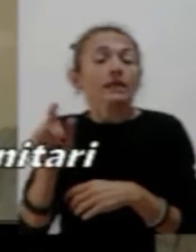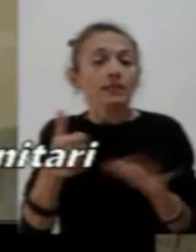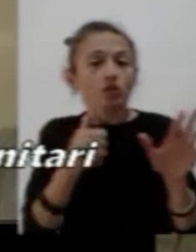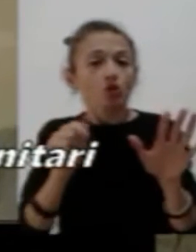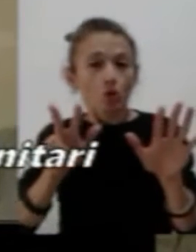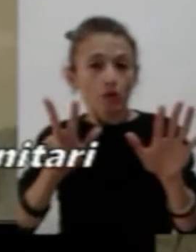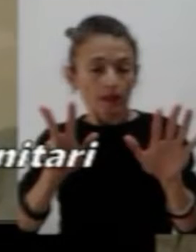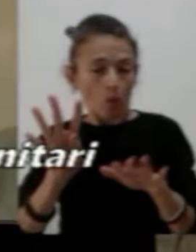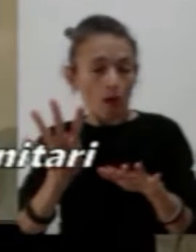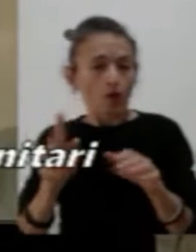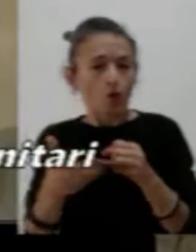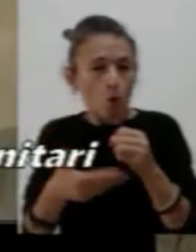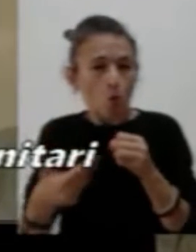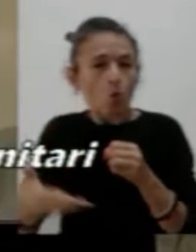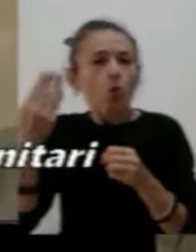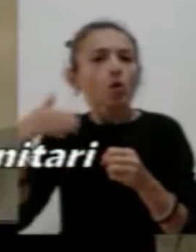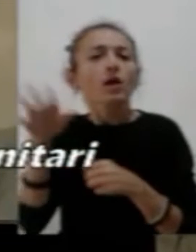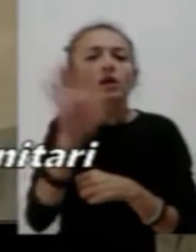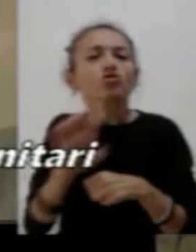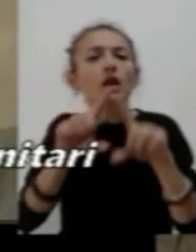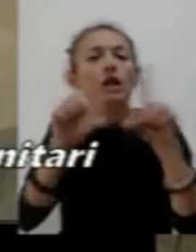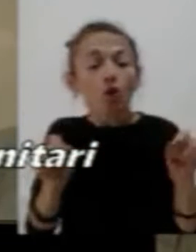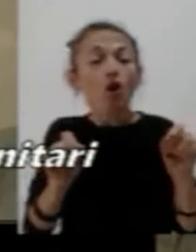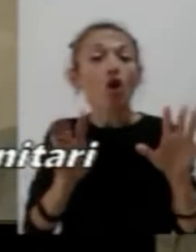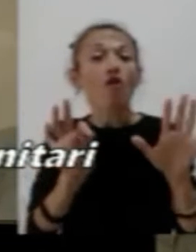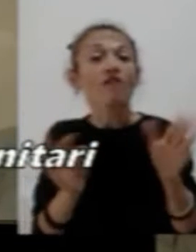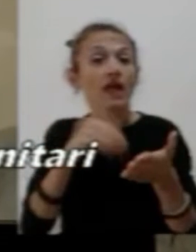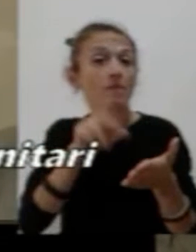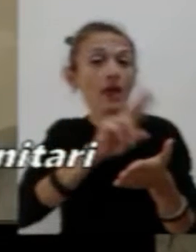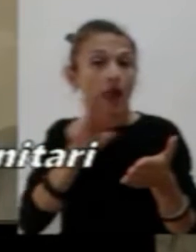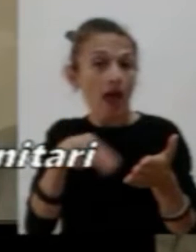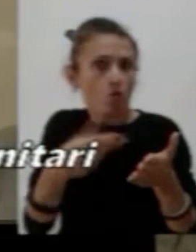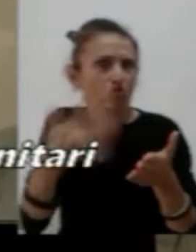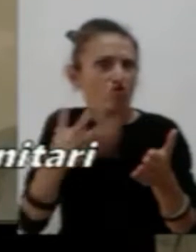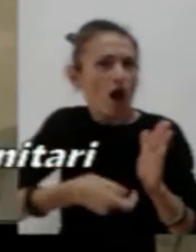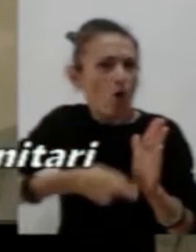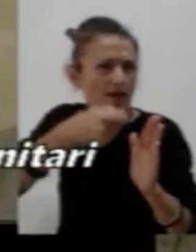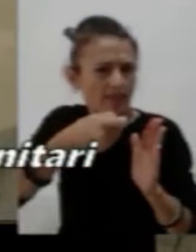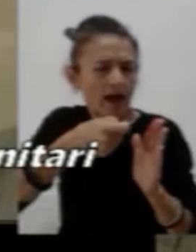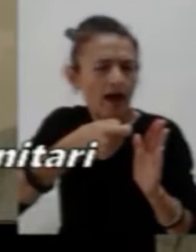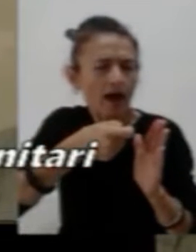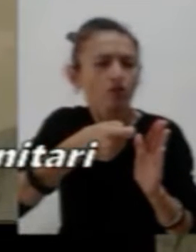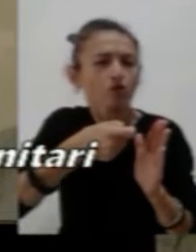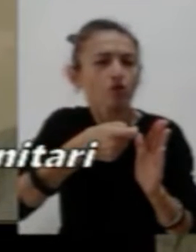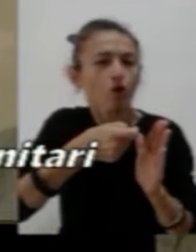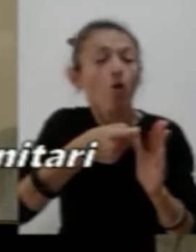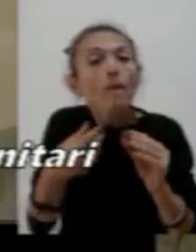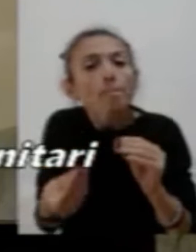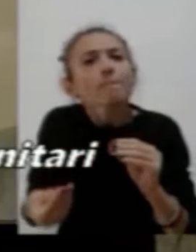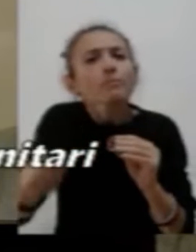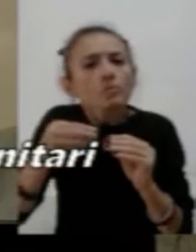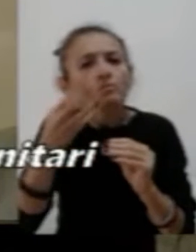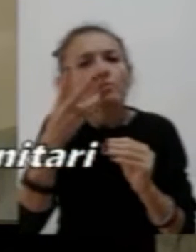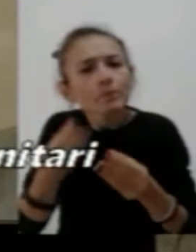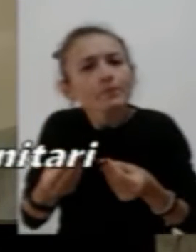90 mila euro, quindi di quello già aumentato rispetto allo storico, ha ritenuto opportuno concedere un ulteriore contributo, una tantum, di